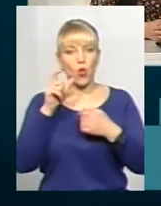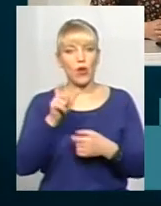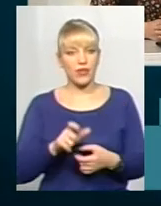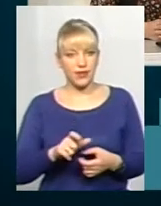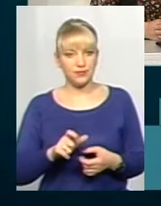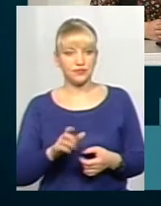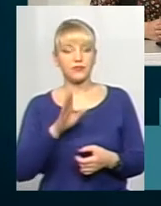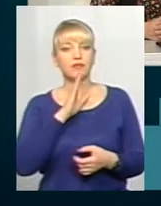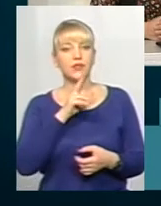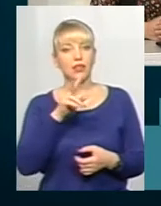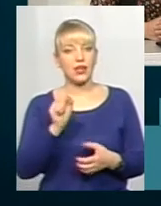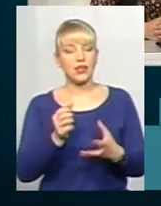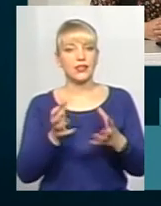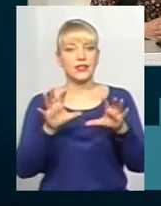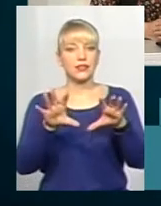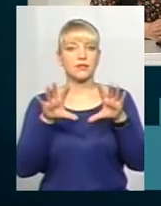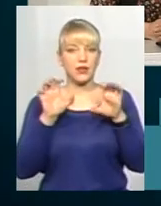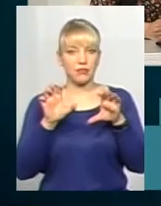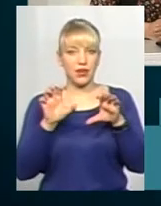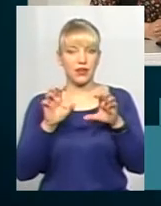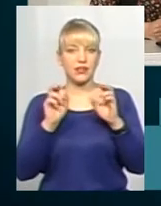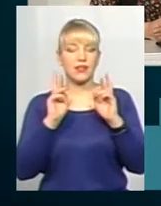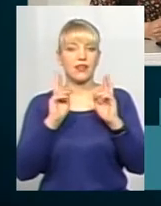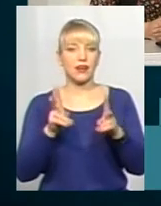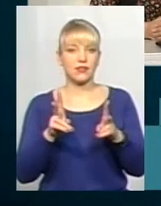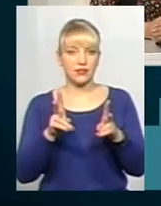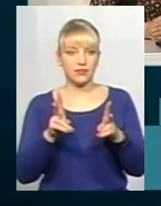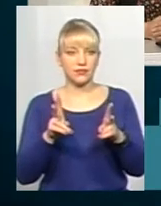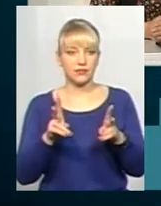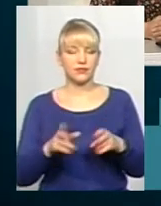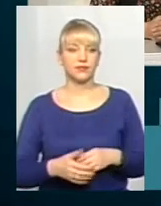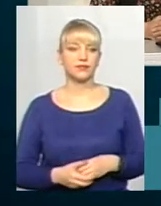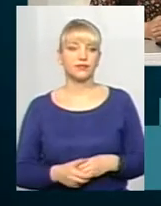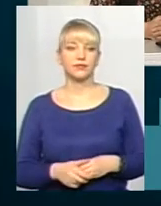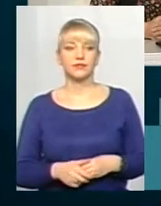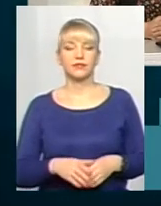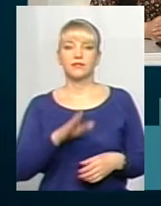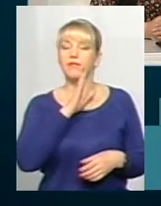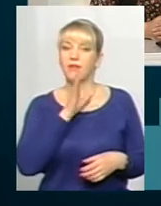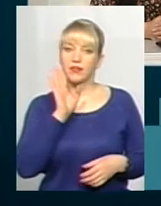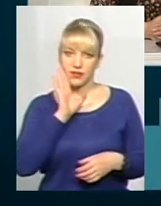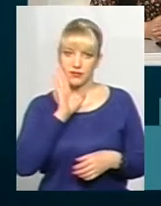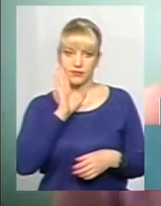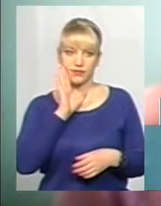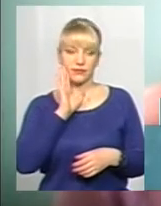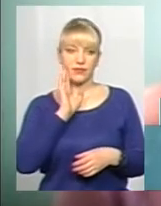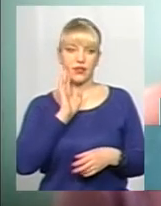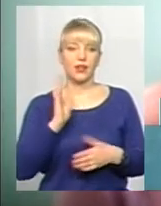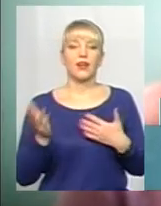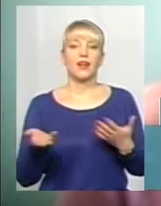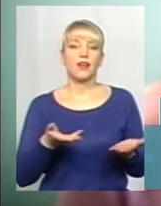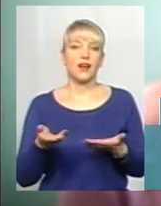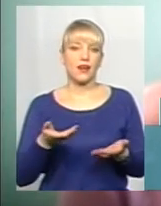Жінка сприймається найперше як маті, яка